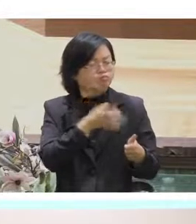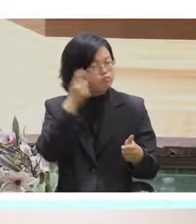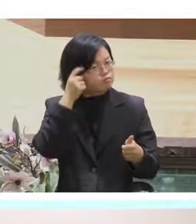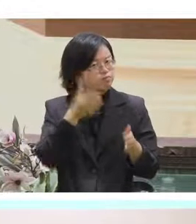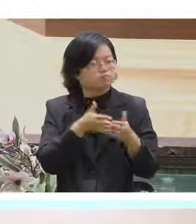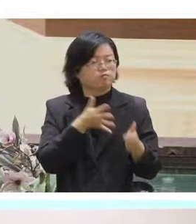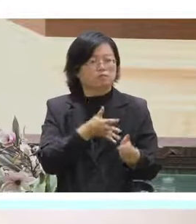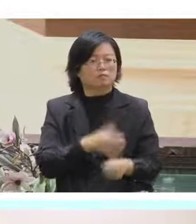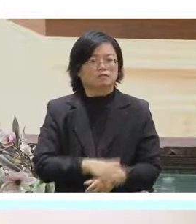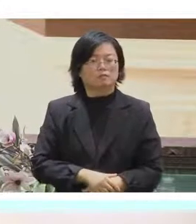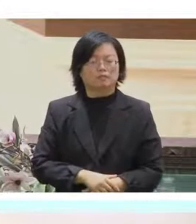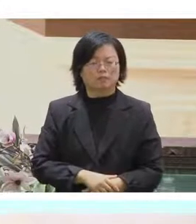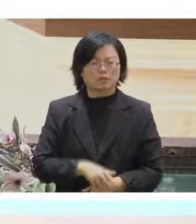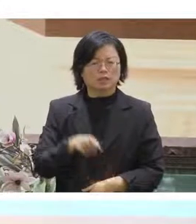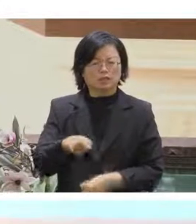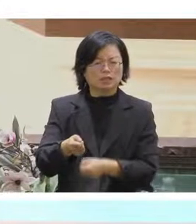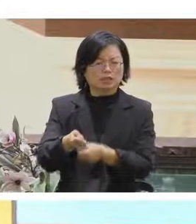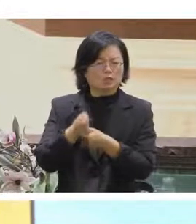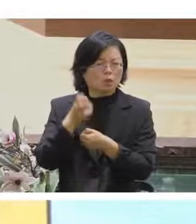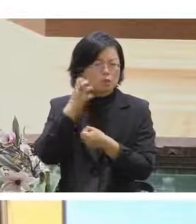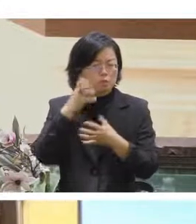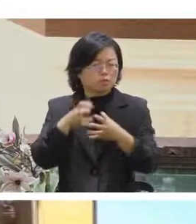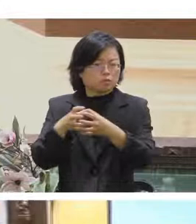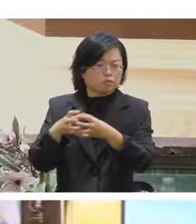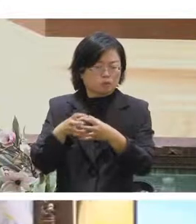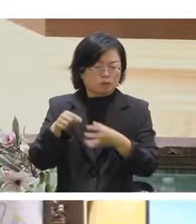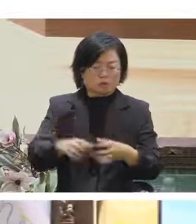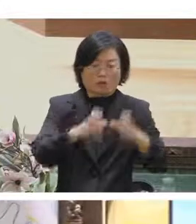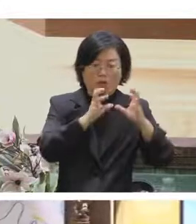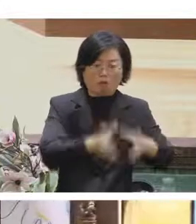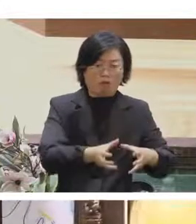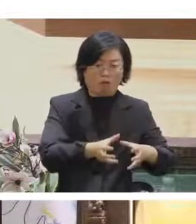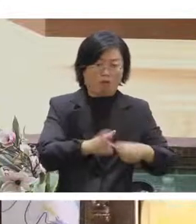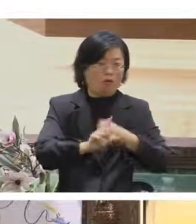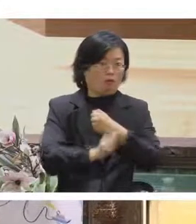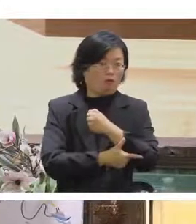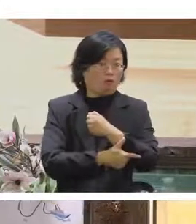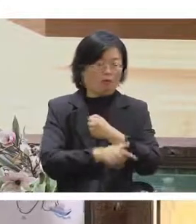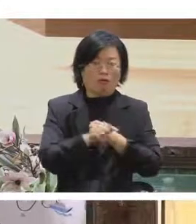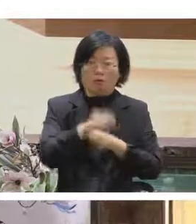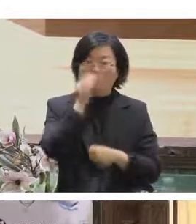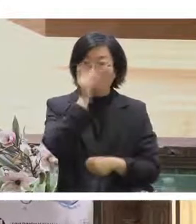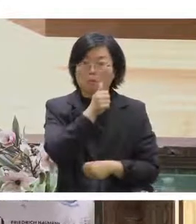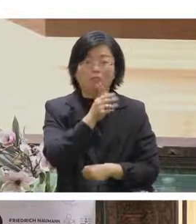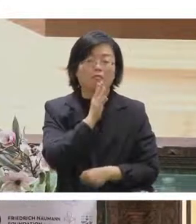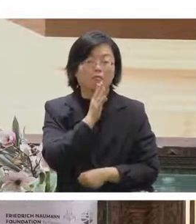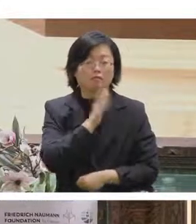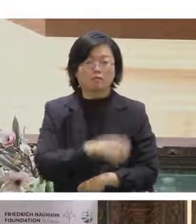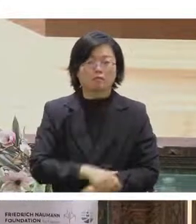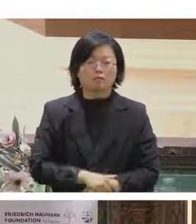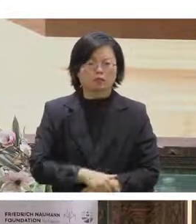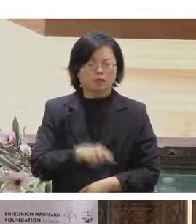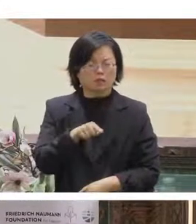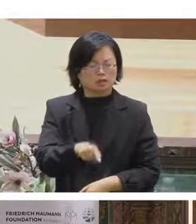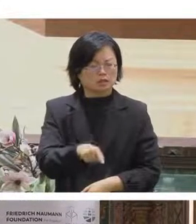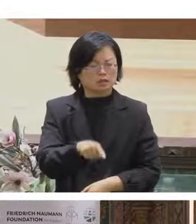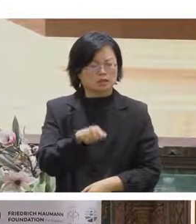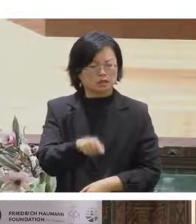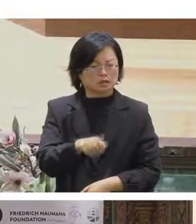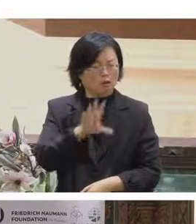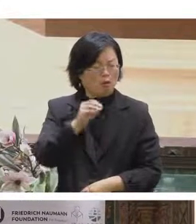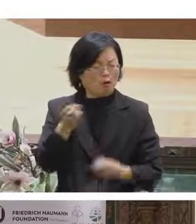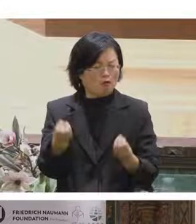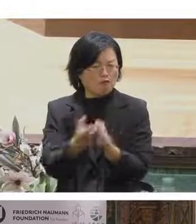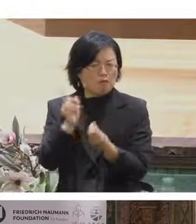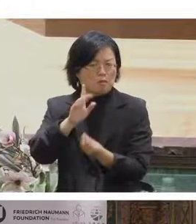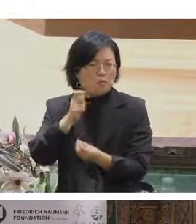我們知道揪鬆團的舉辦的方式非常的特別那我們想要知道說這樣的一個舉辦的過程會發生什麼樣有趣